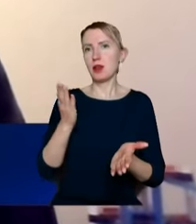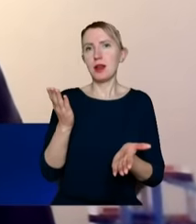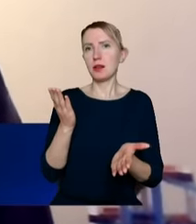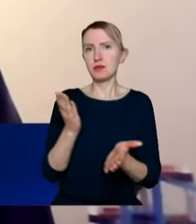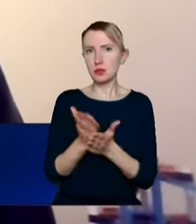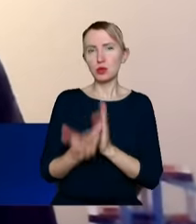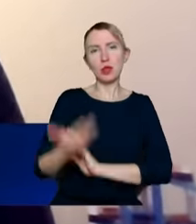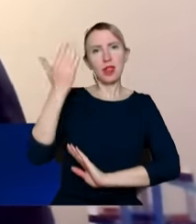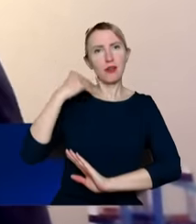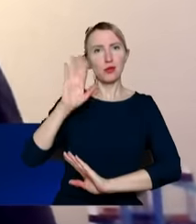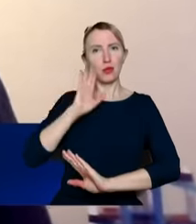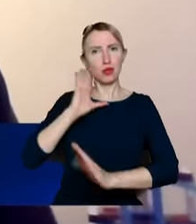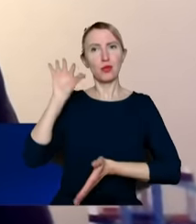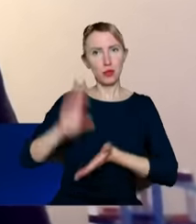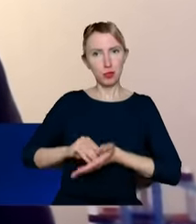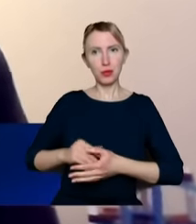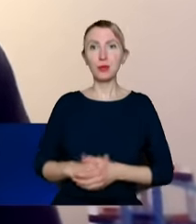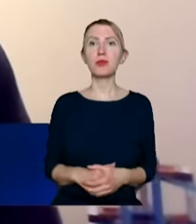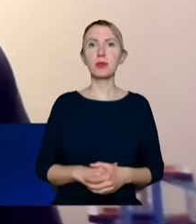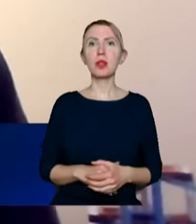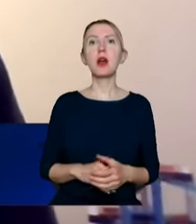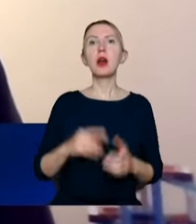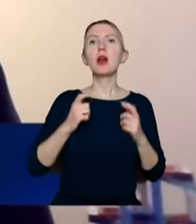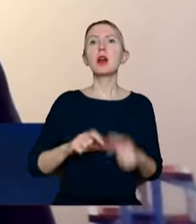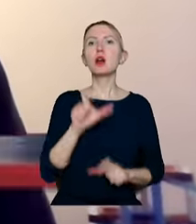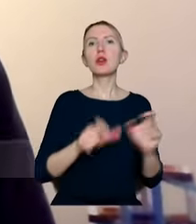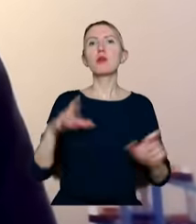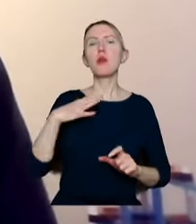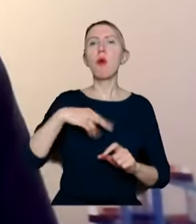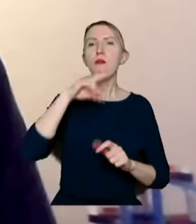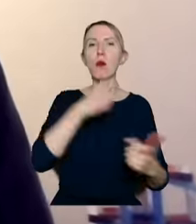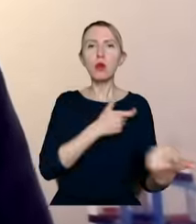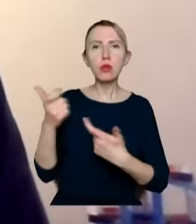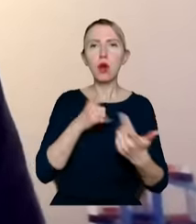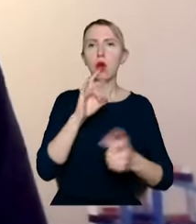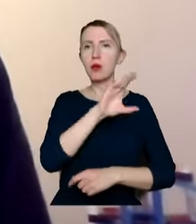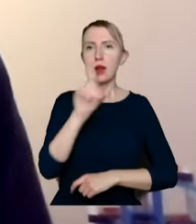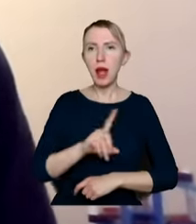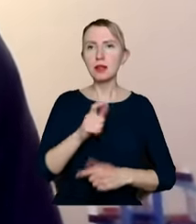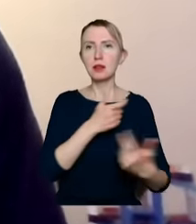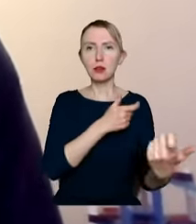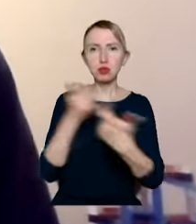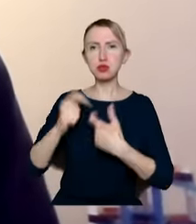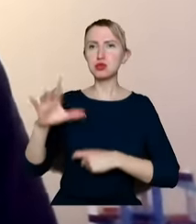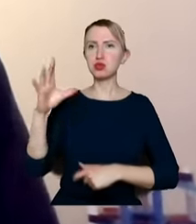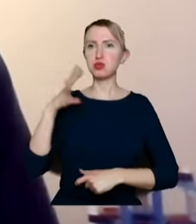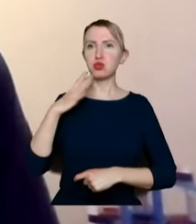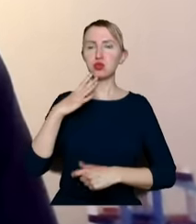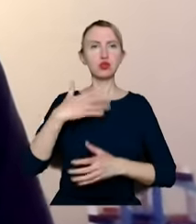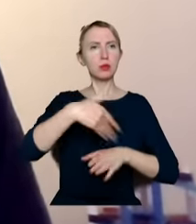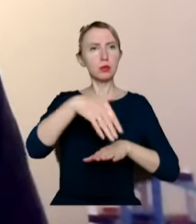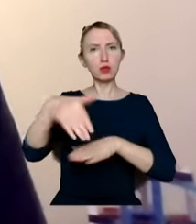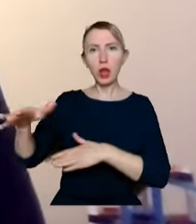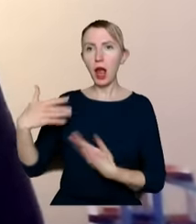jak kiedyś rolników traktowano gazem, wodą, czym tylko się dało, żeby ich przeganiać i